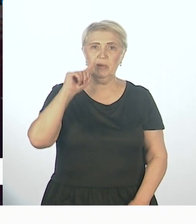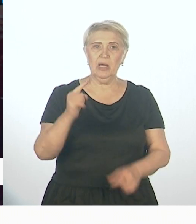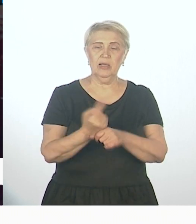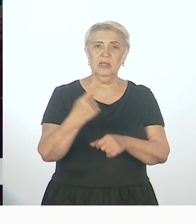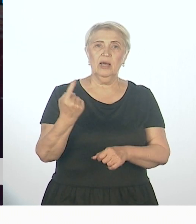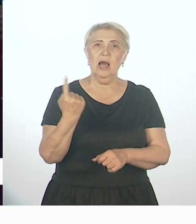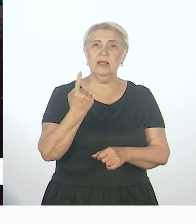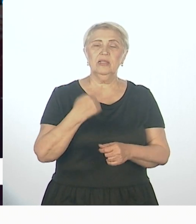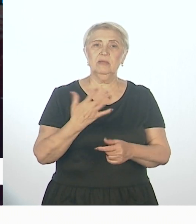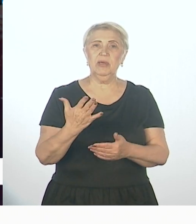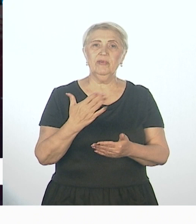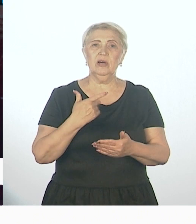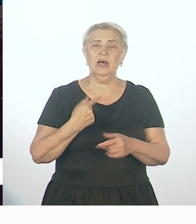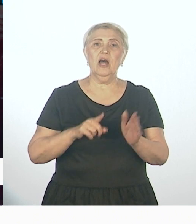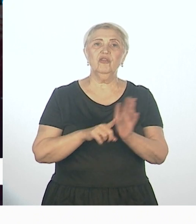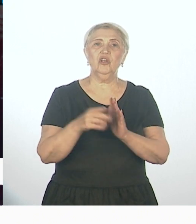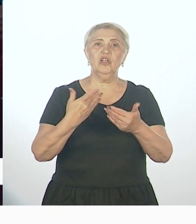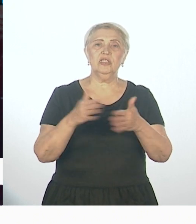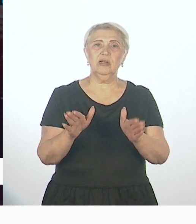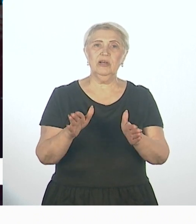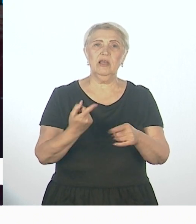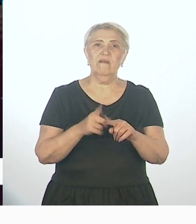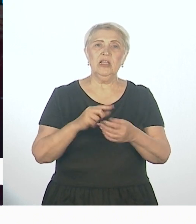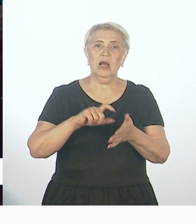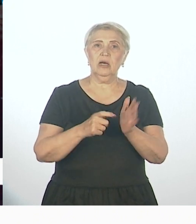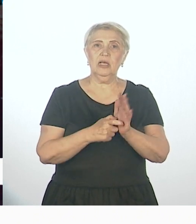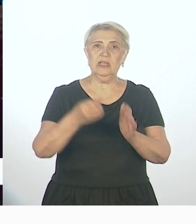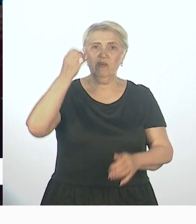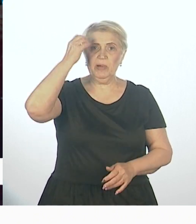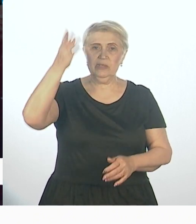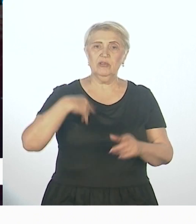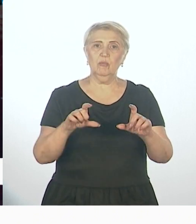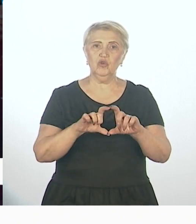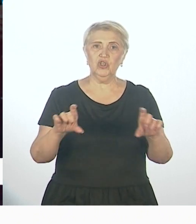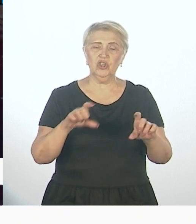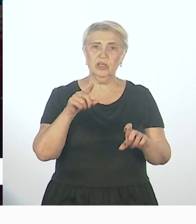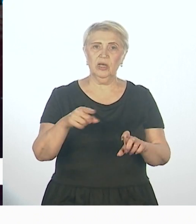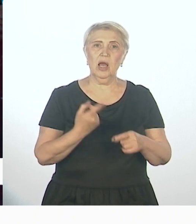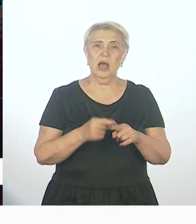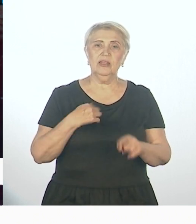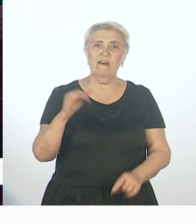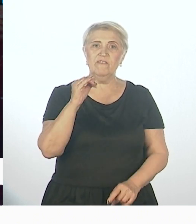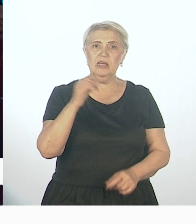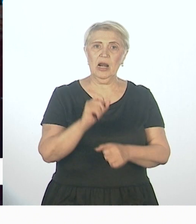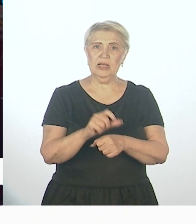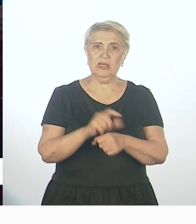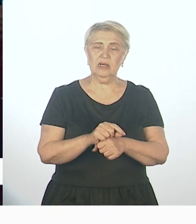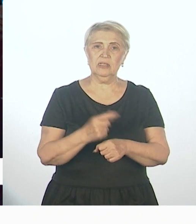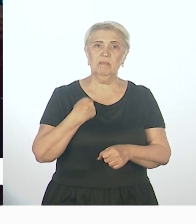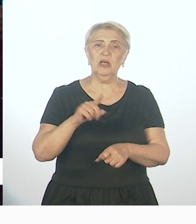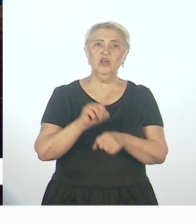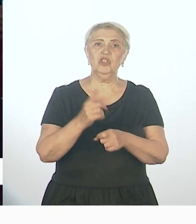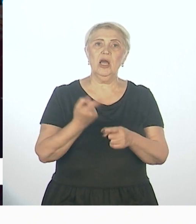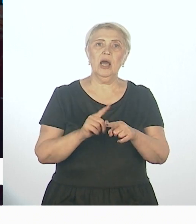первых стал открывать ресурсные классы в образовательном учреждении. Это, конечно, федеральный заказ, мы должны это делать.